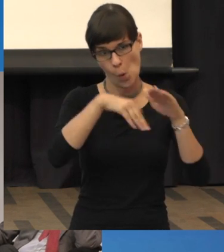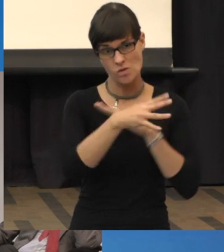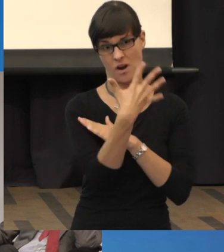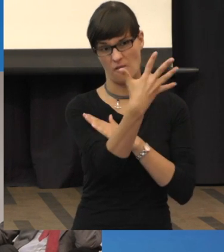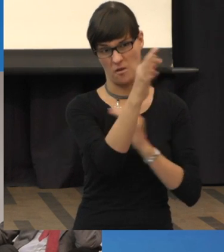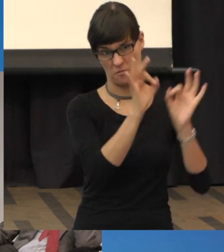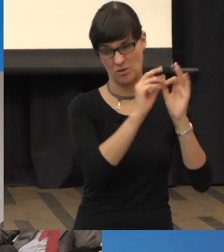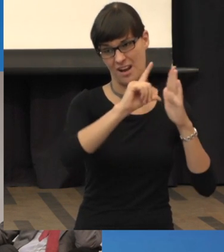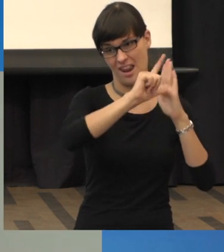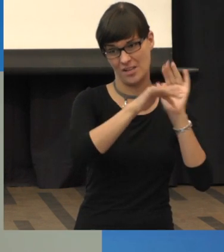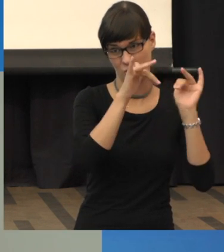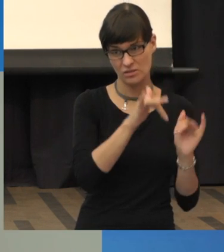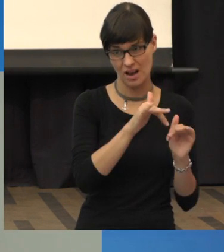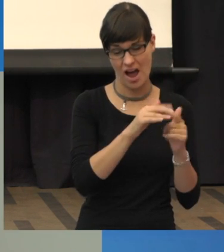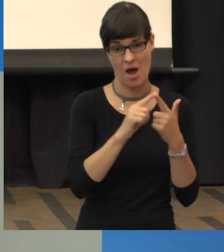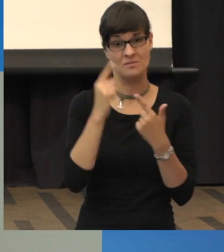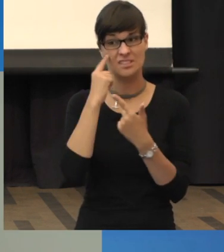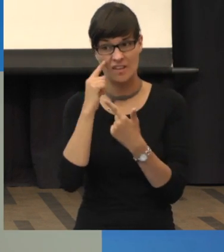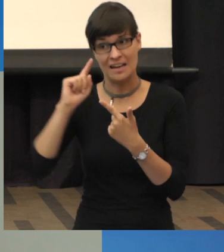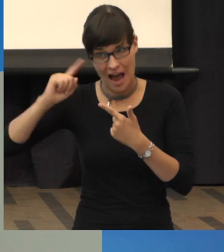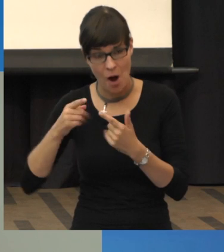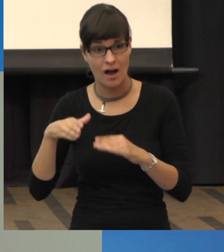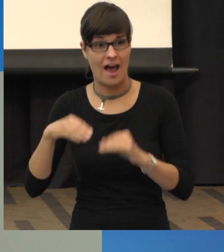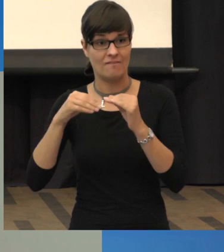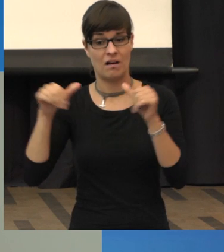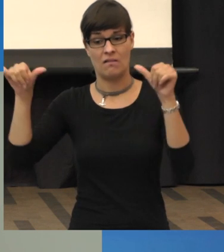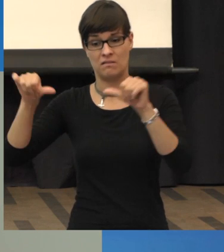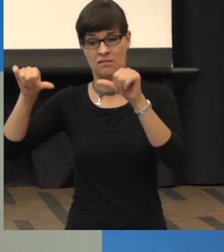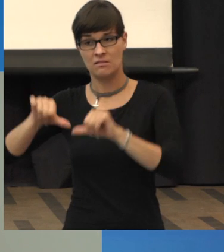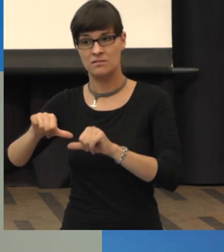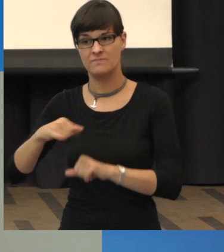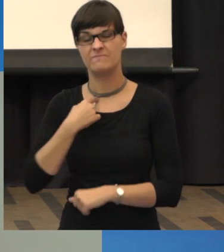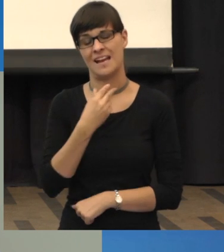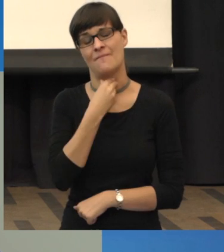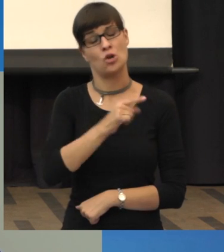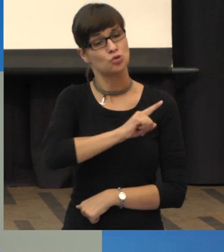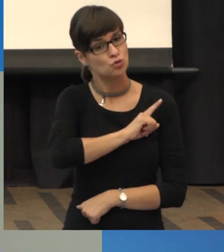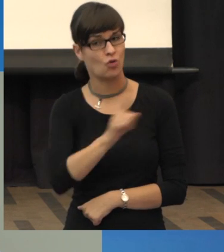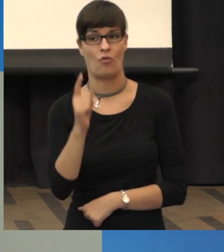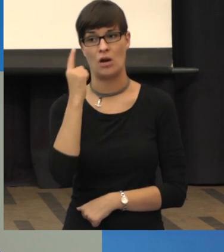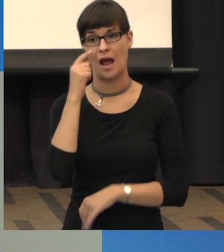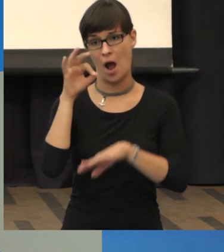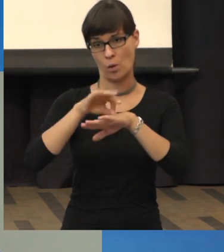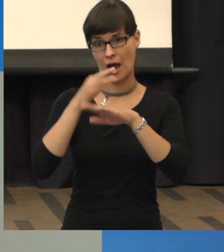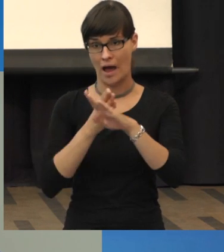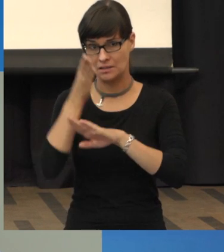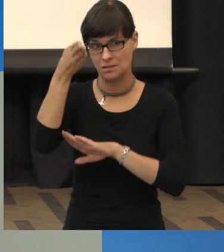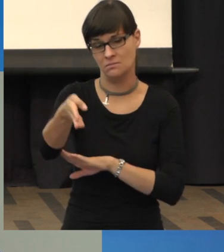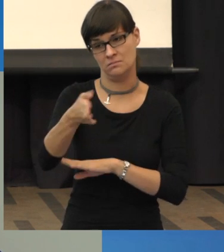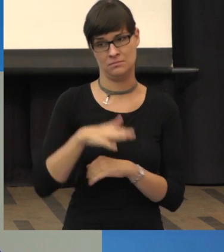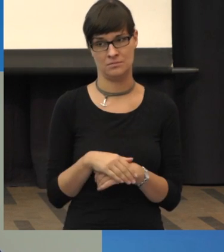gesunken sind und Ihr zweites Auge fängt an. Also, ich würde auf jeden Fall sofort oder möglichst schnell einen Augenarzt besuchen und